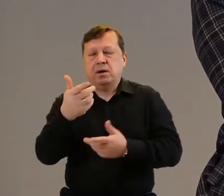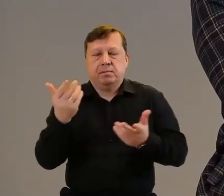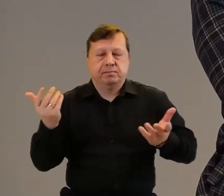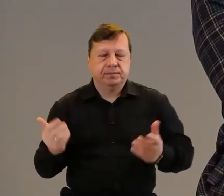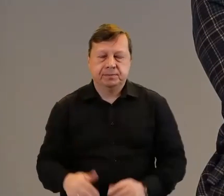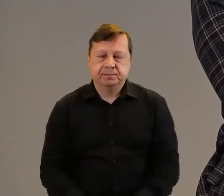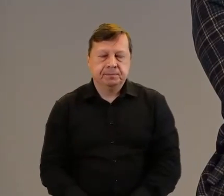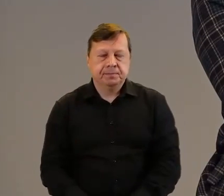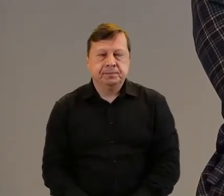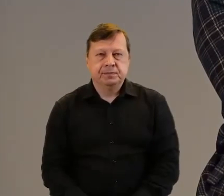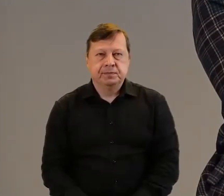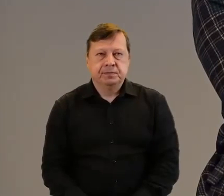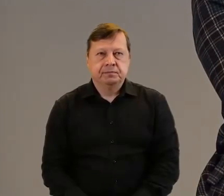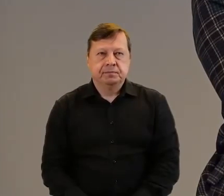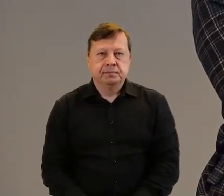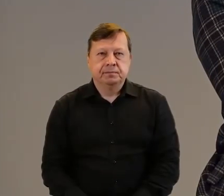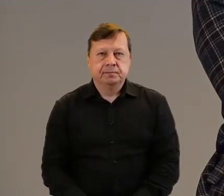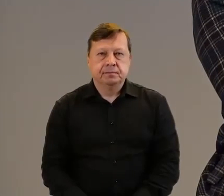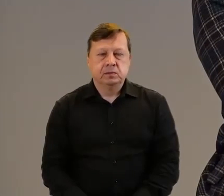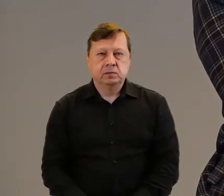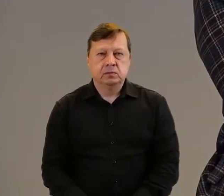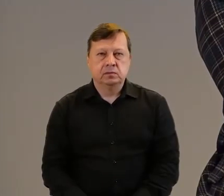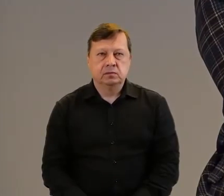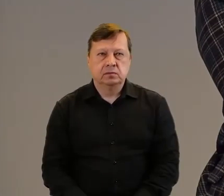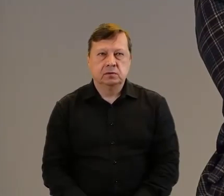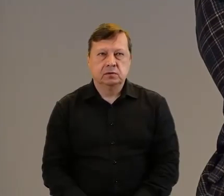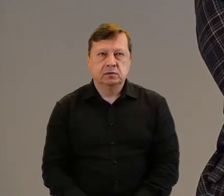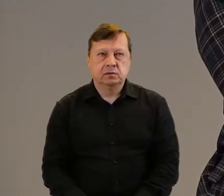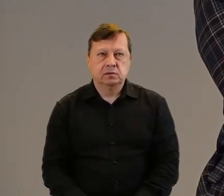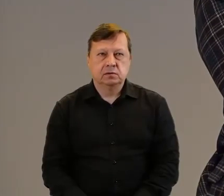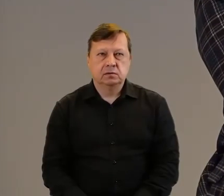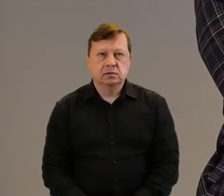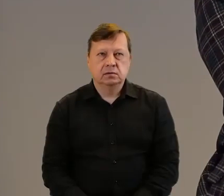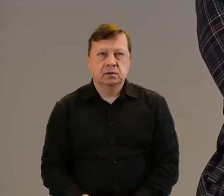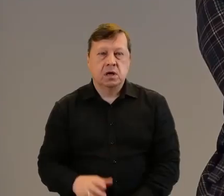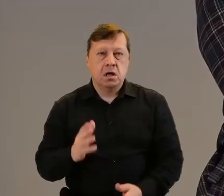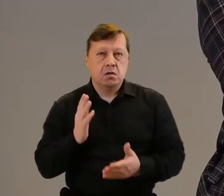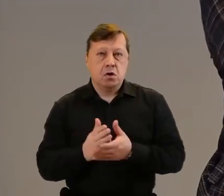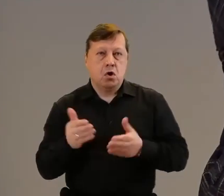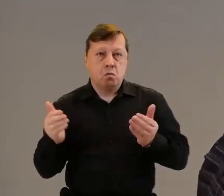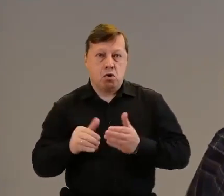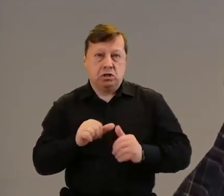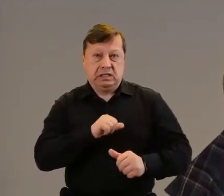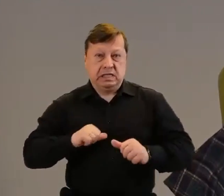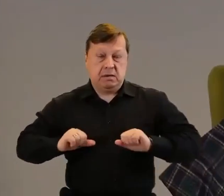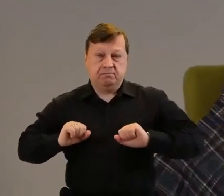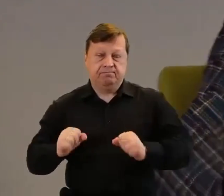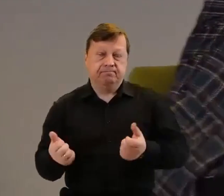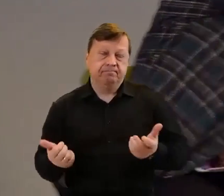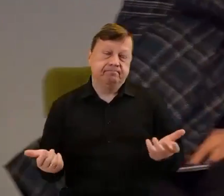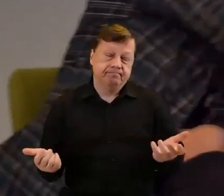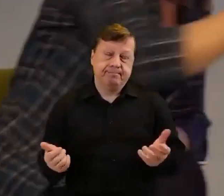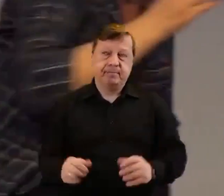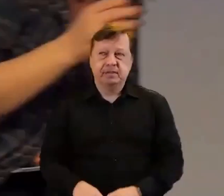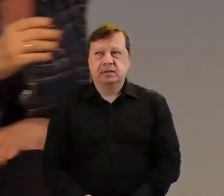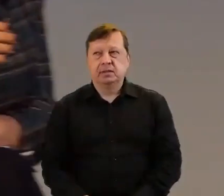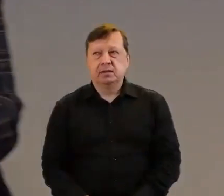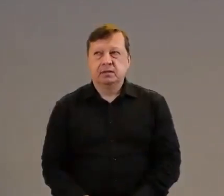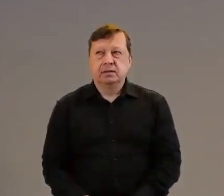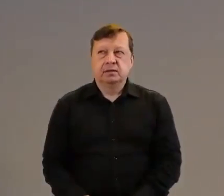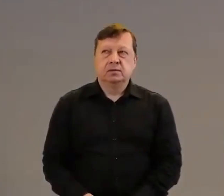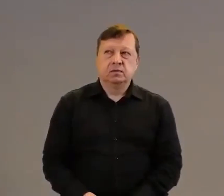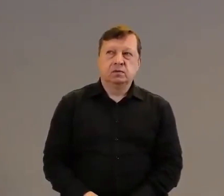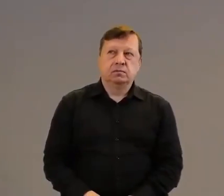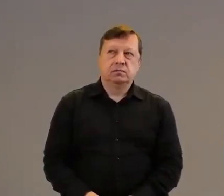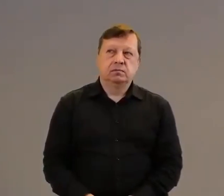to można w oparciu tylko o siły własne robić? Już tu stanę